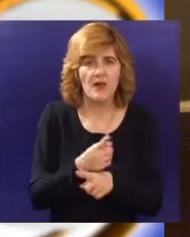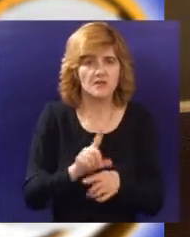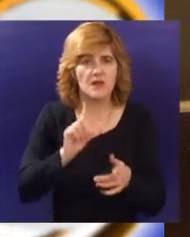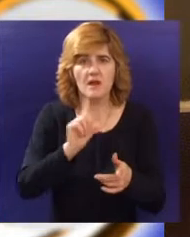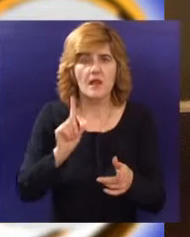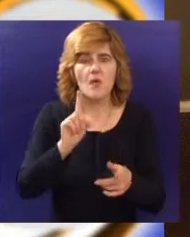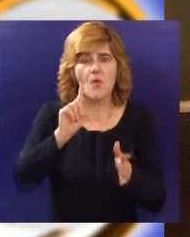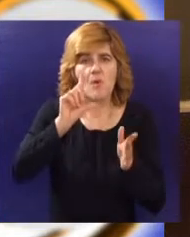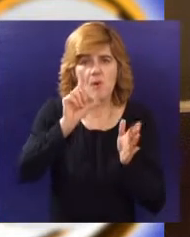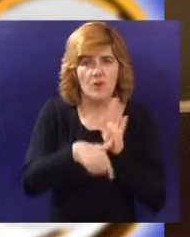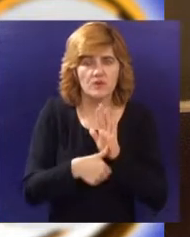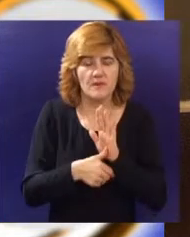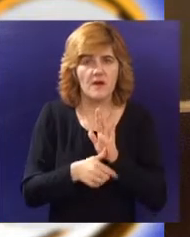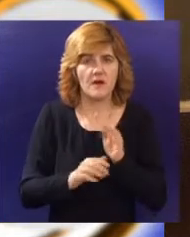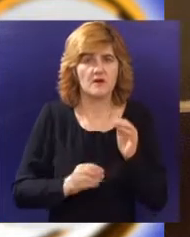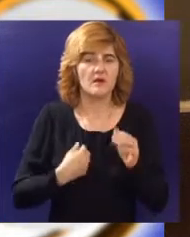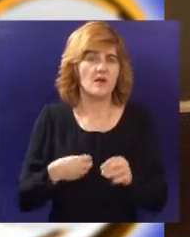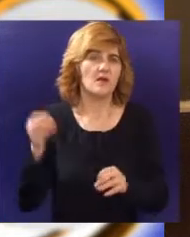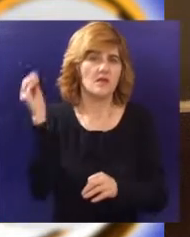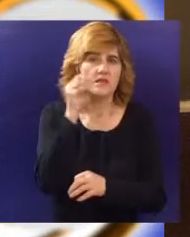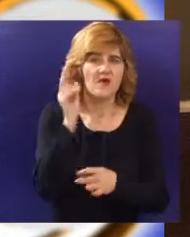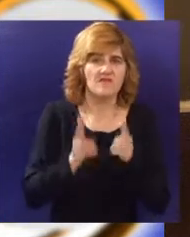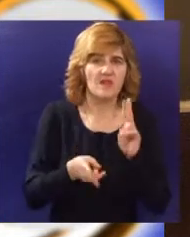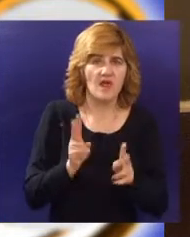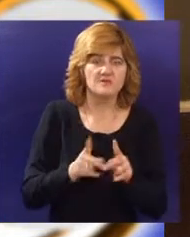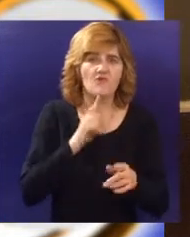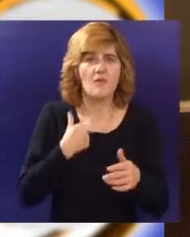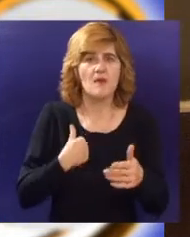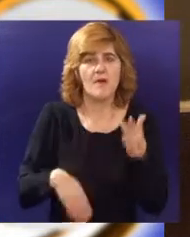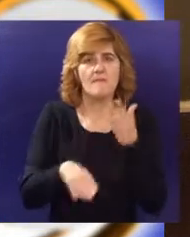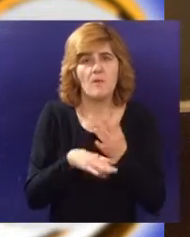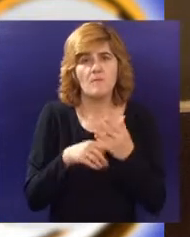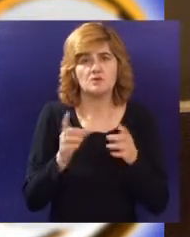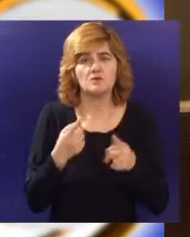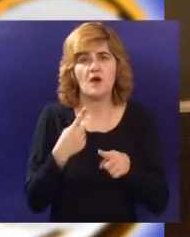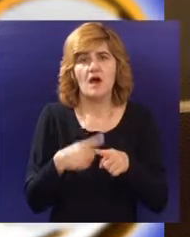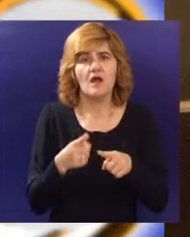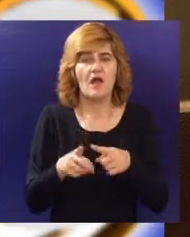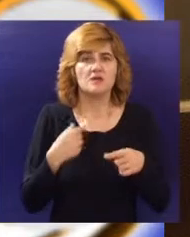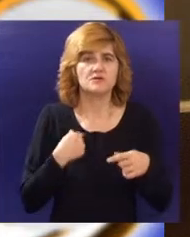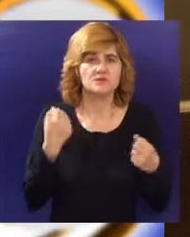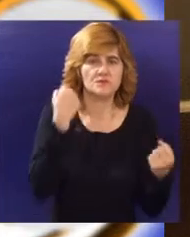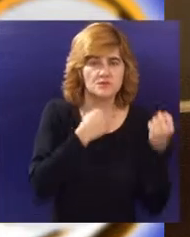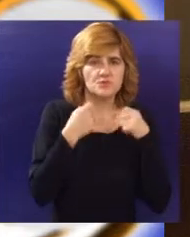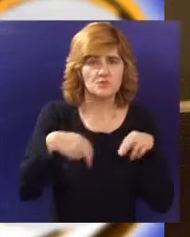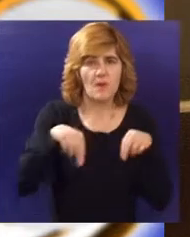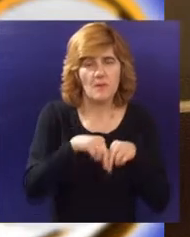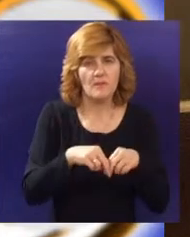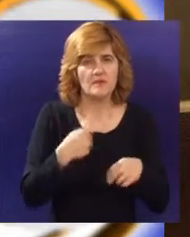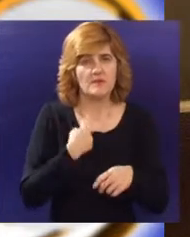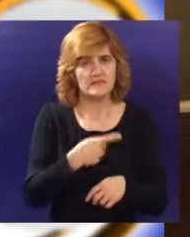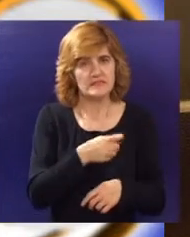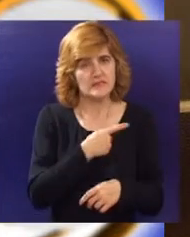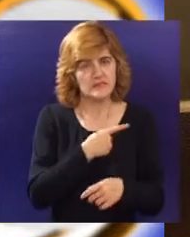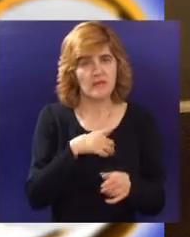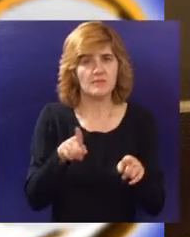neophodno da neko odrasli njima rešava probleme i pomiruje ih i tako dalje nego da mladi među